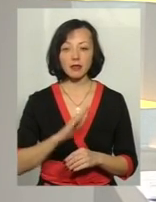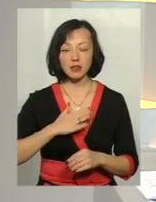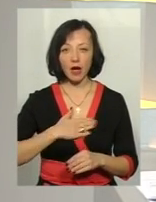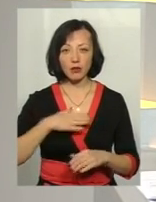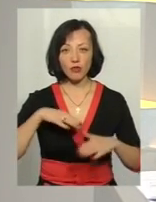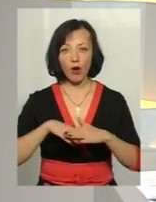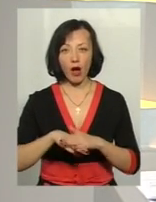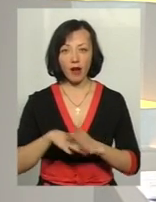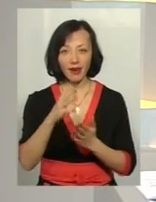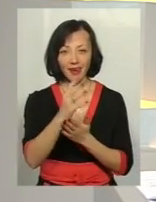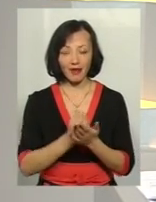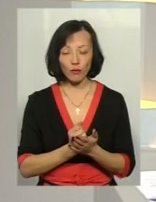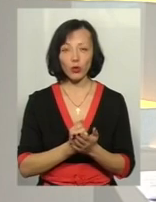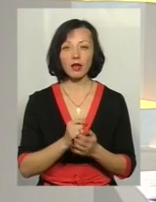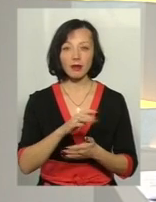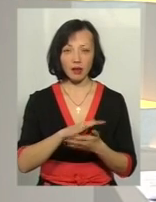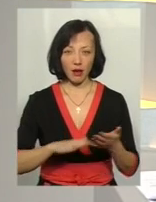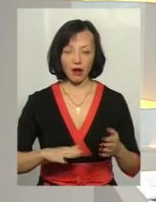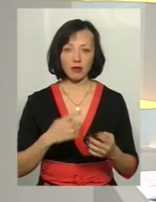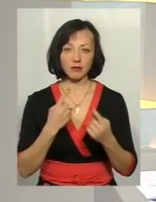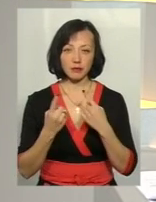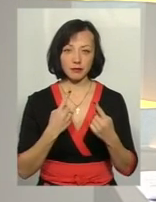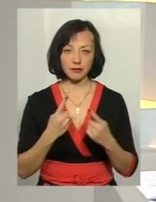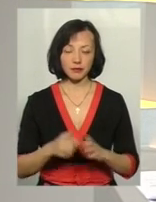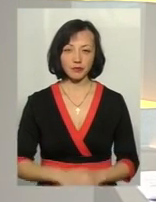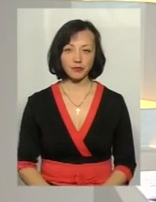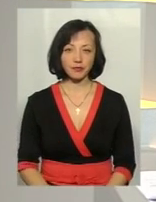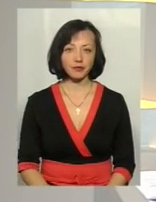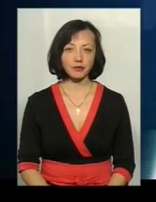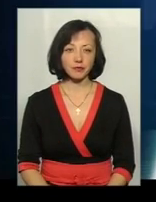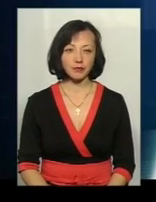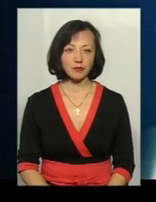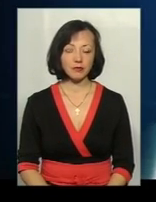нашого архіву, і далі ми продовжимо розмову цій студії.